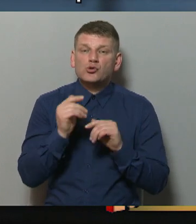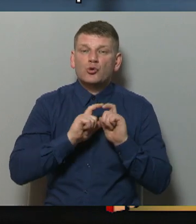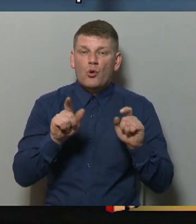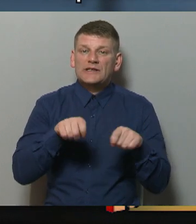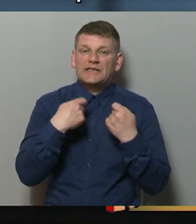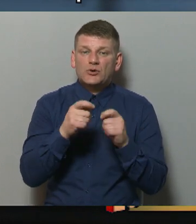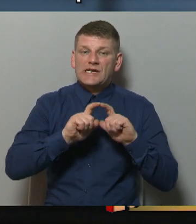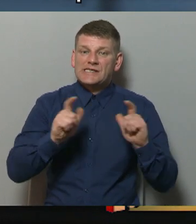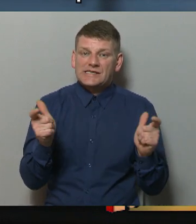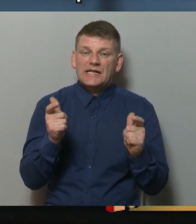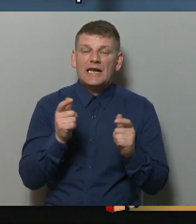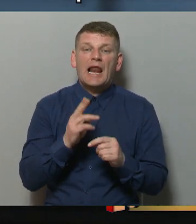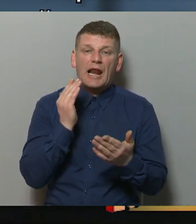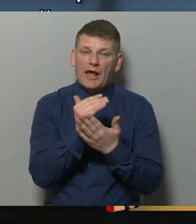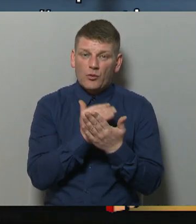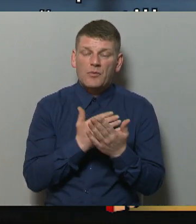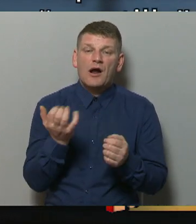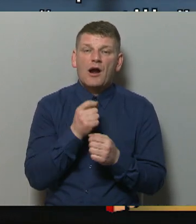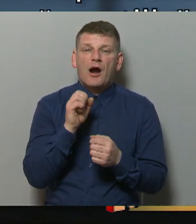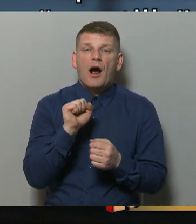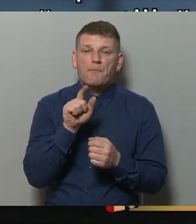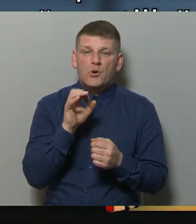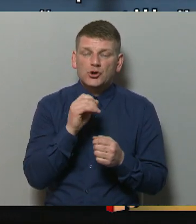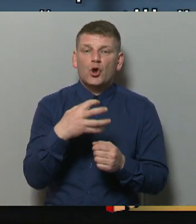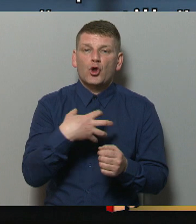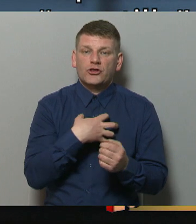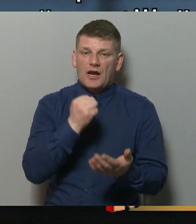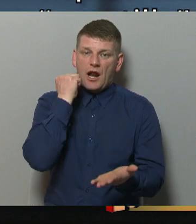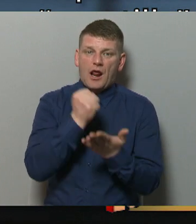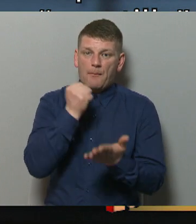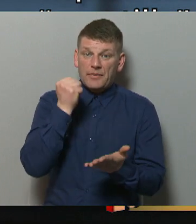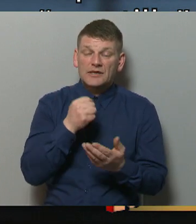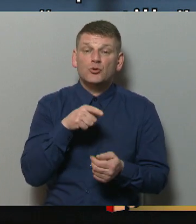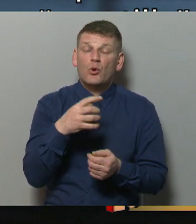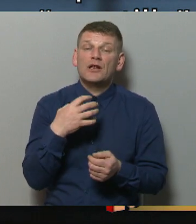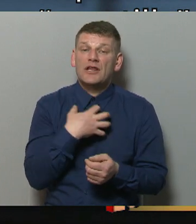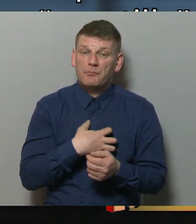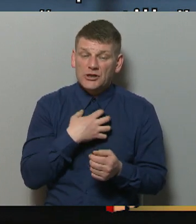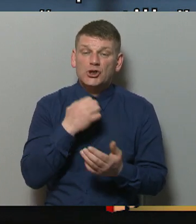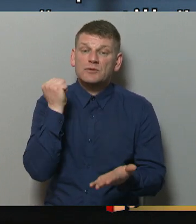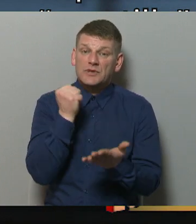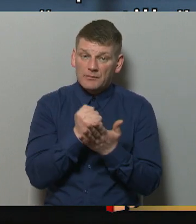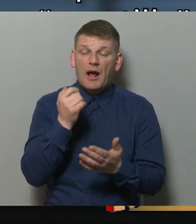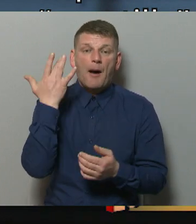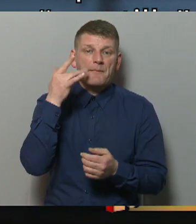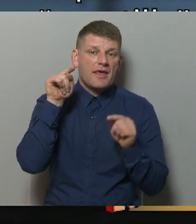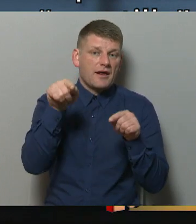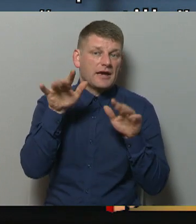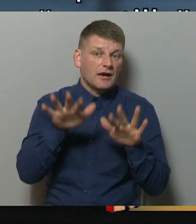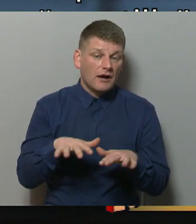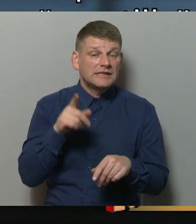izdotās izziņas legalizācijā rapostīle notariālu apliecinājumu. To esot nepieciešams apstiprināt Amerikā.